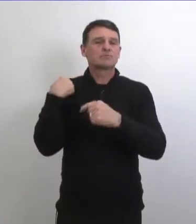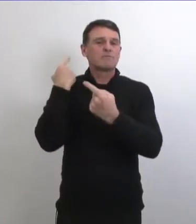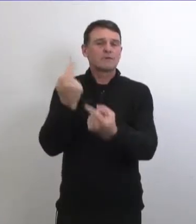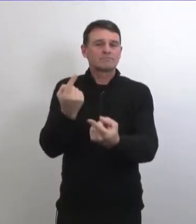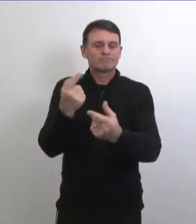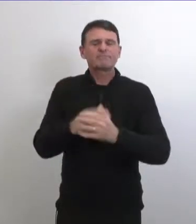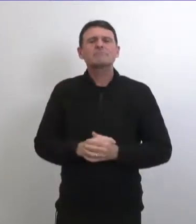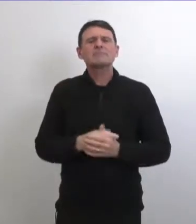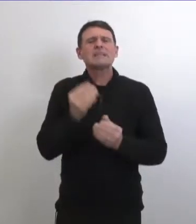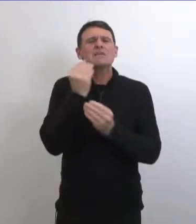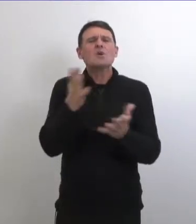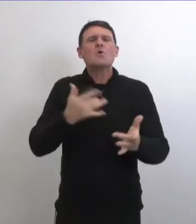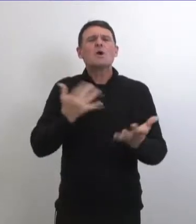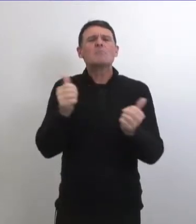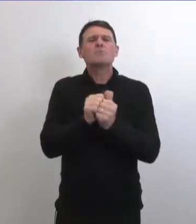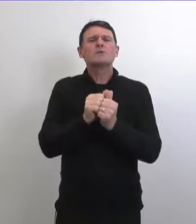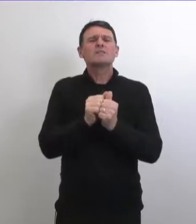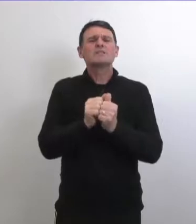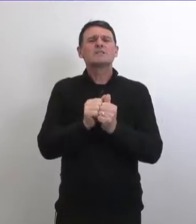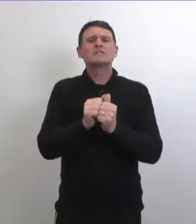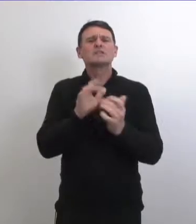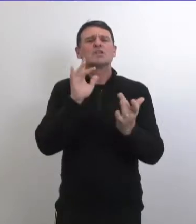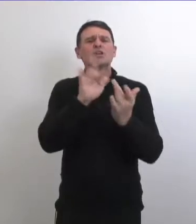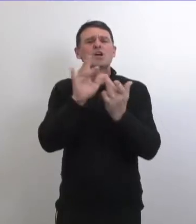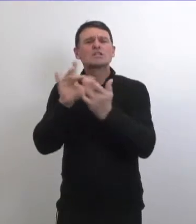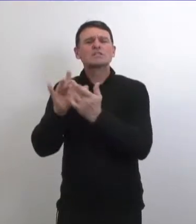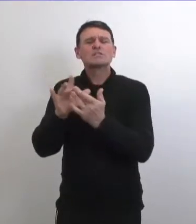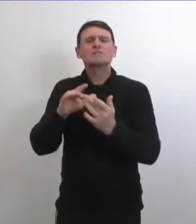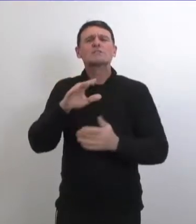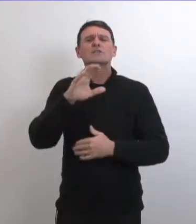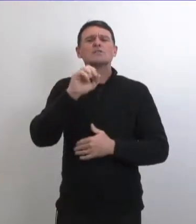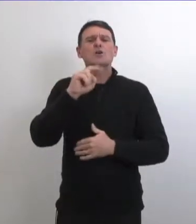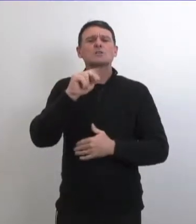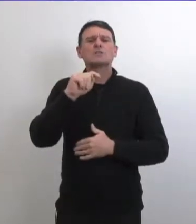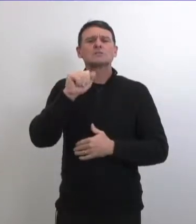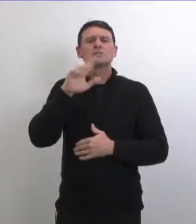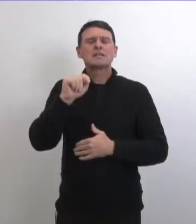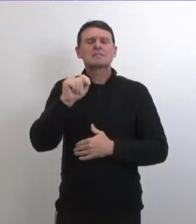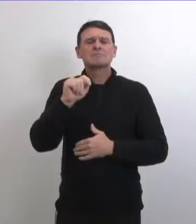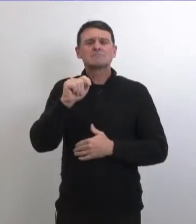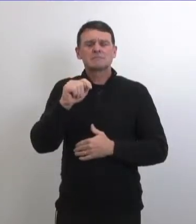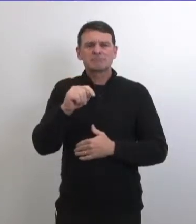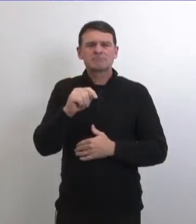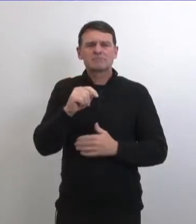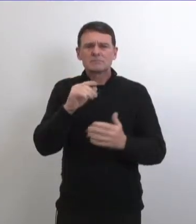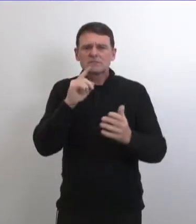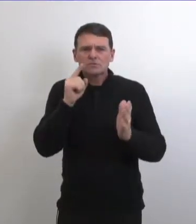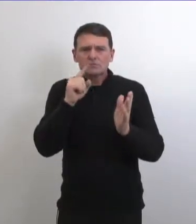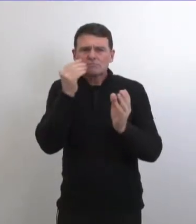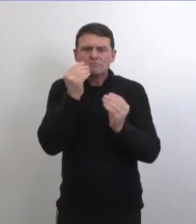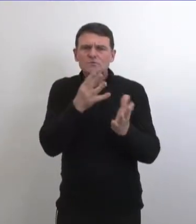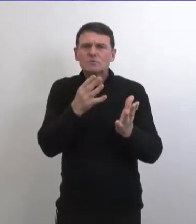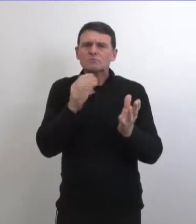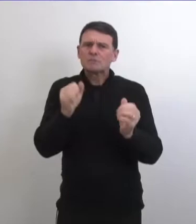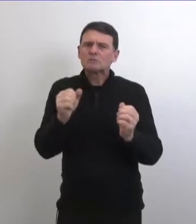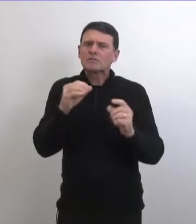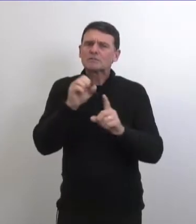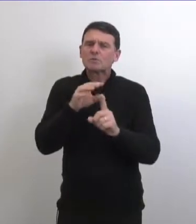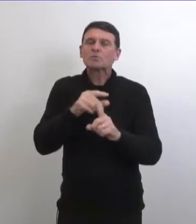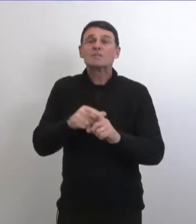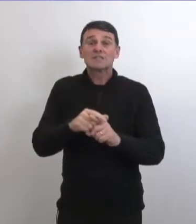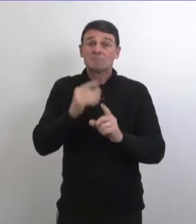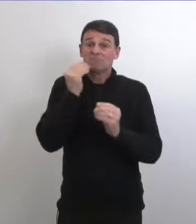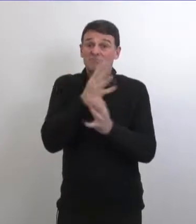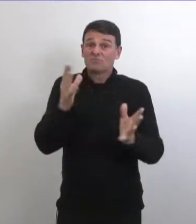je veux commencer aujourd'hui par vous donner des nouvelles sur la recherche des contacts nous continuons à faire des progrès et apporter des